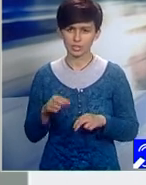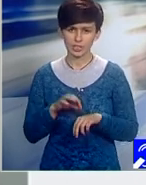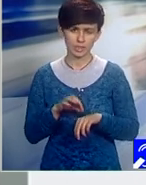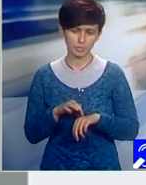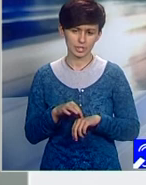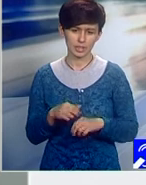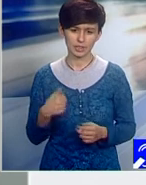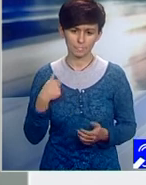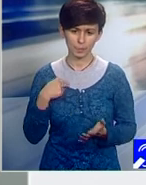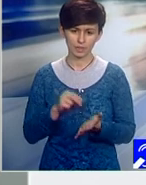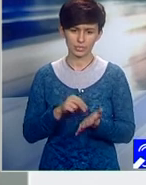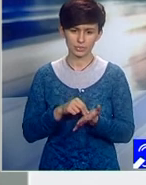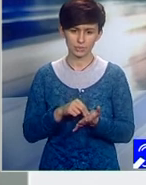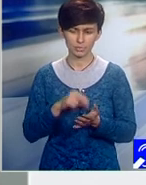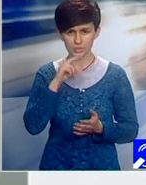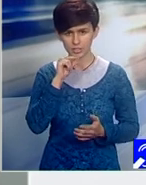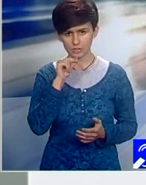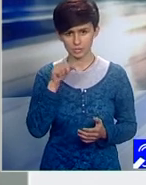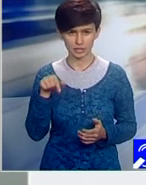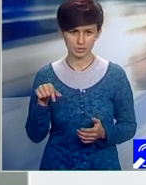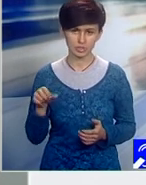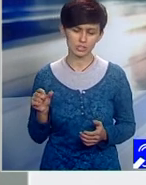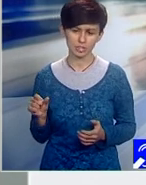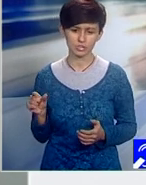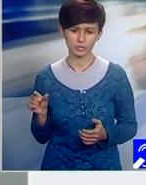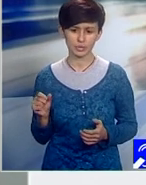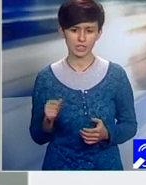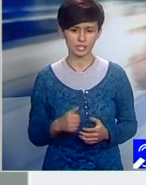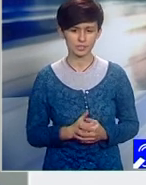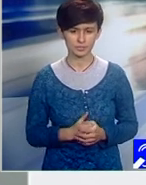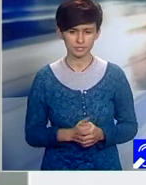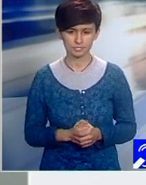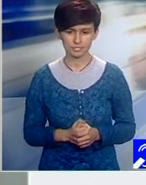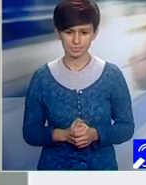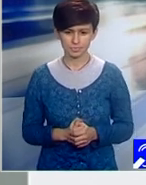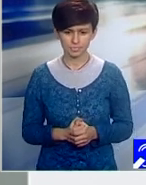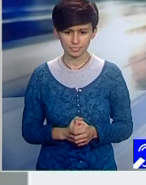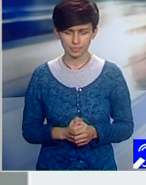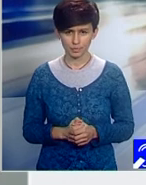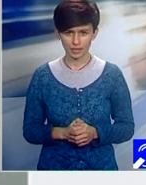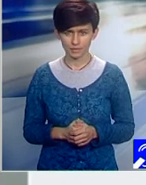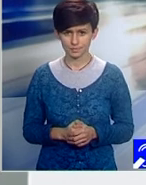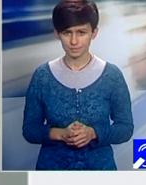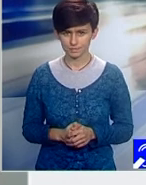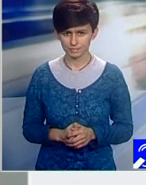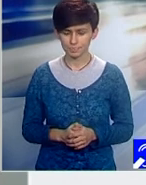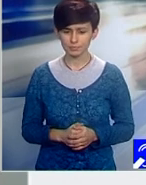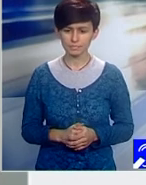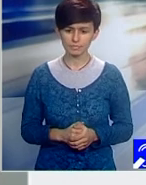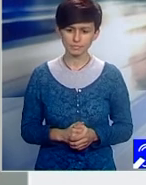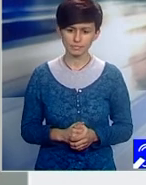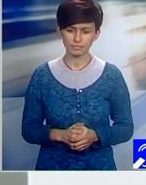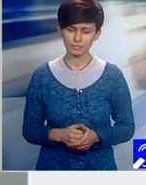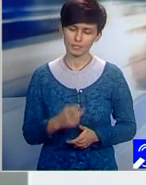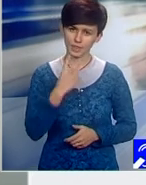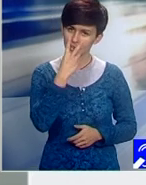Și îți propun să trecem la această temă a discuției de astăzi și să vedem cum va